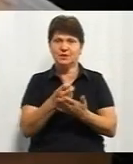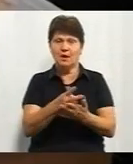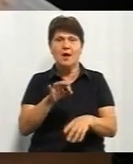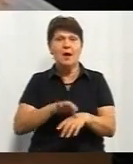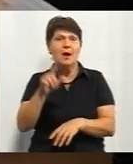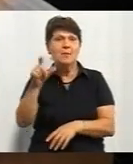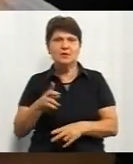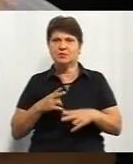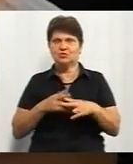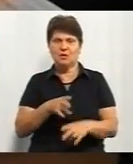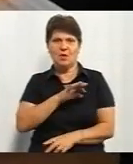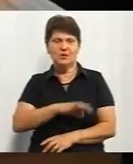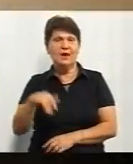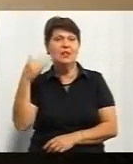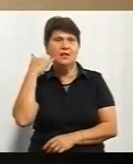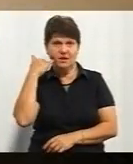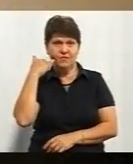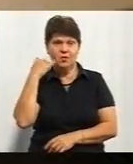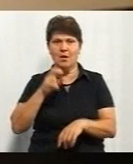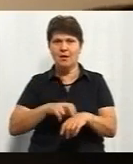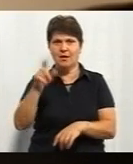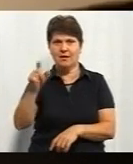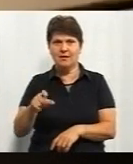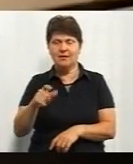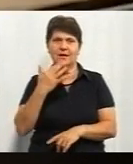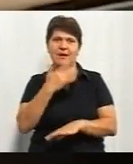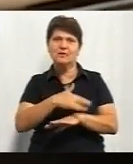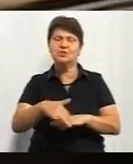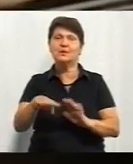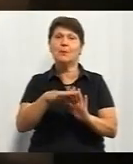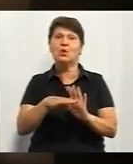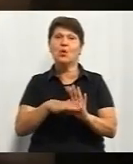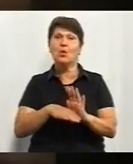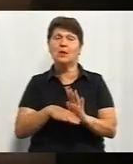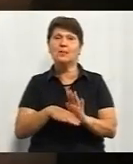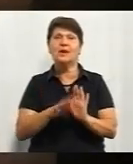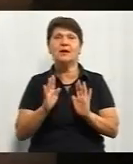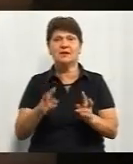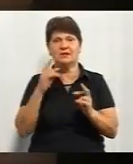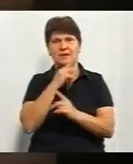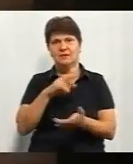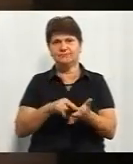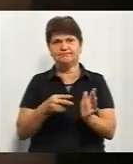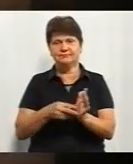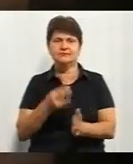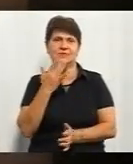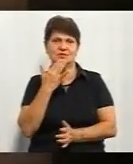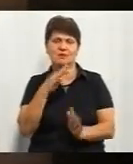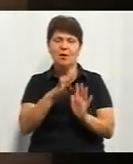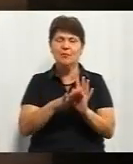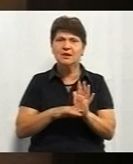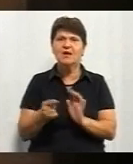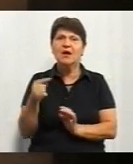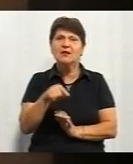Пацієнти безперешкодно користуються телефонами, а лікарі – іноземними протоколами. Ось тільки ліки передбачені у національному переліку,